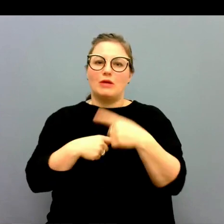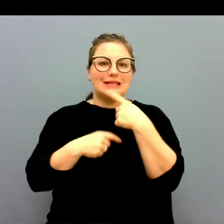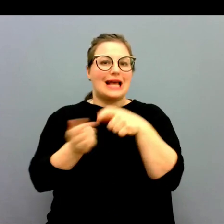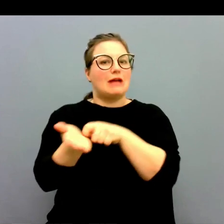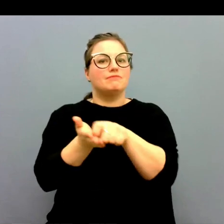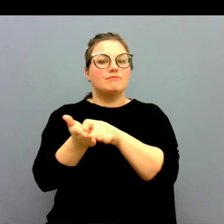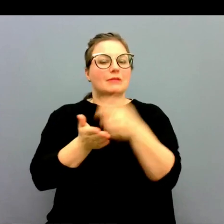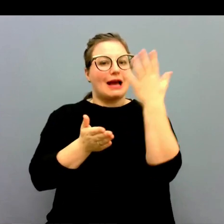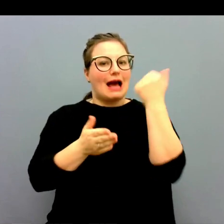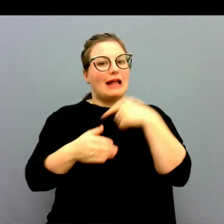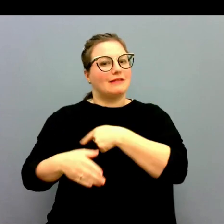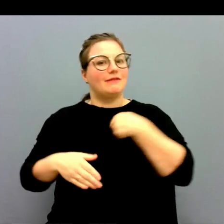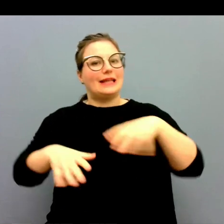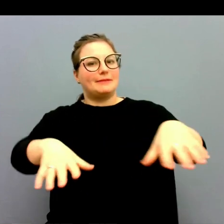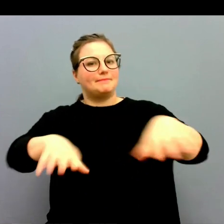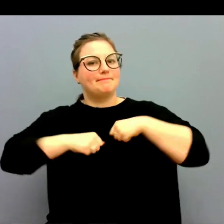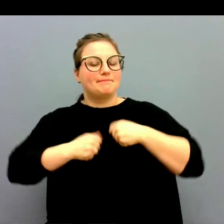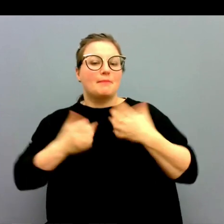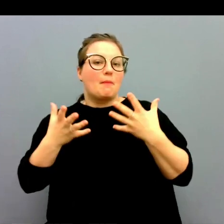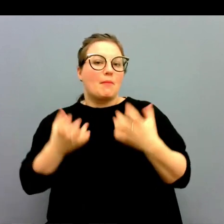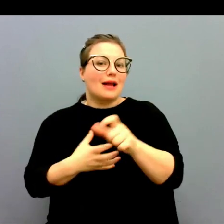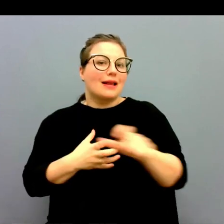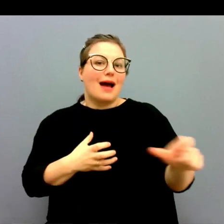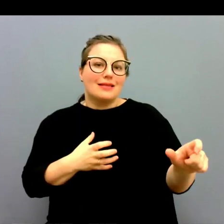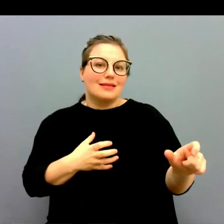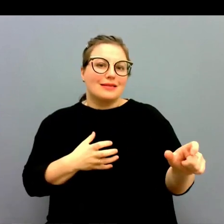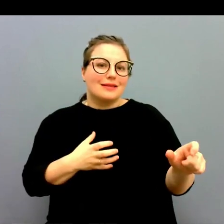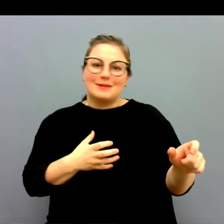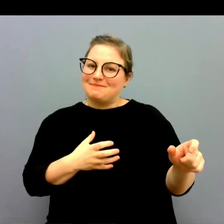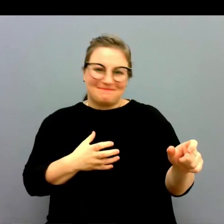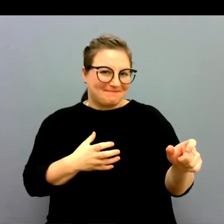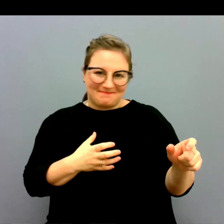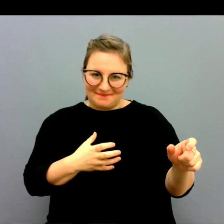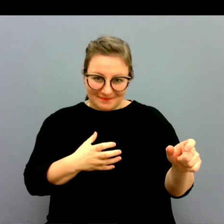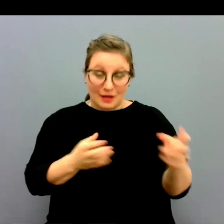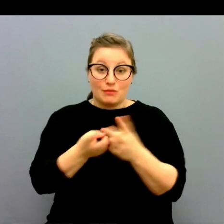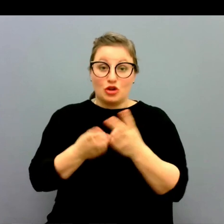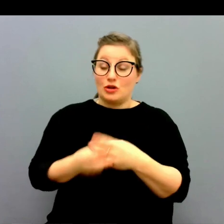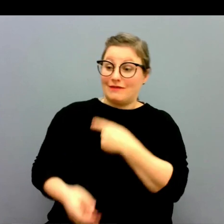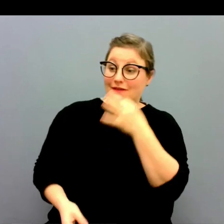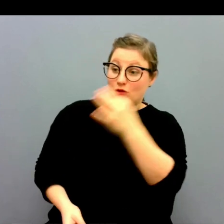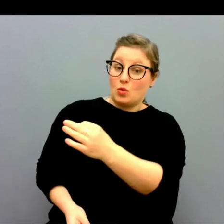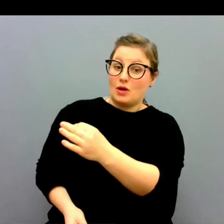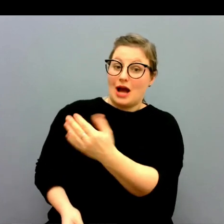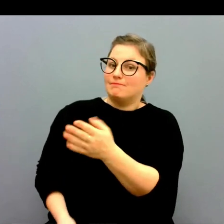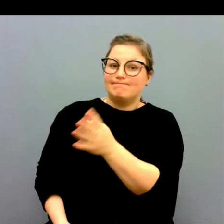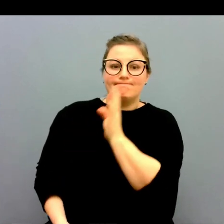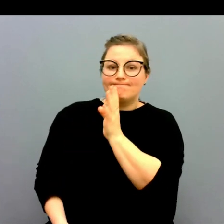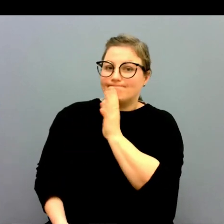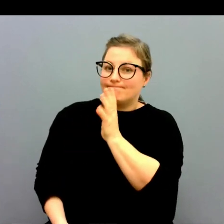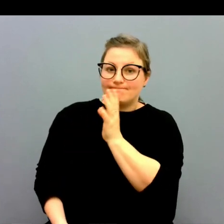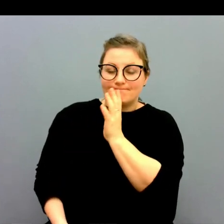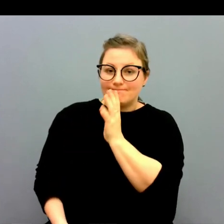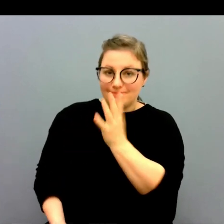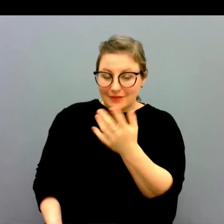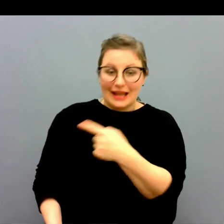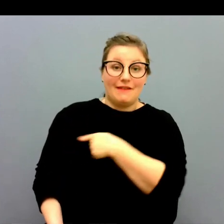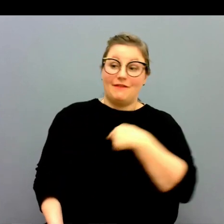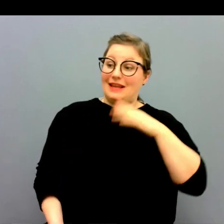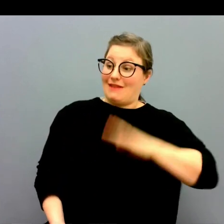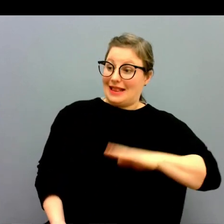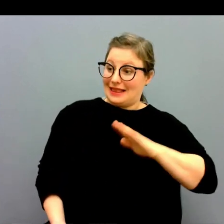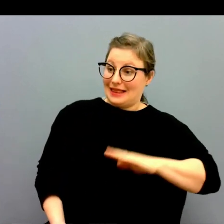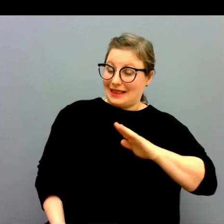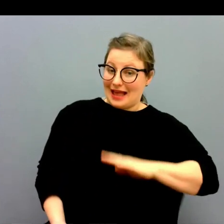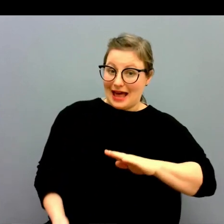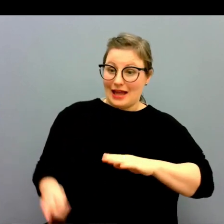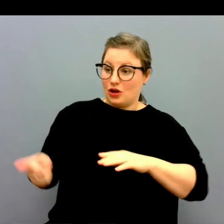och vidare de kan ta hand om praktikanter. Och då får vi ingen svar och då får vi vänta och då